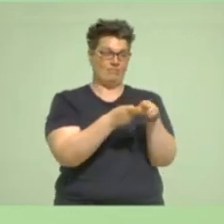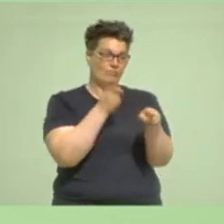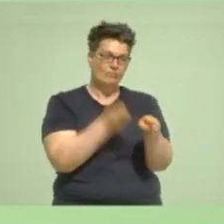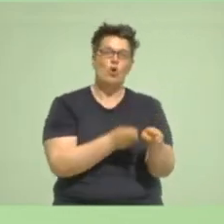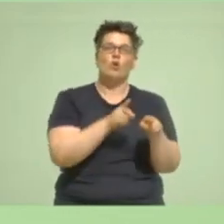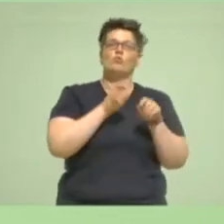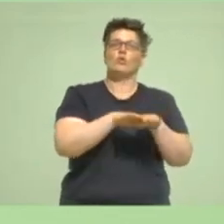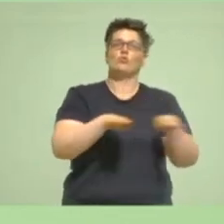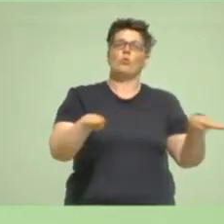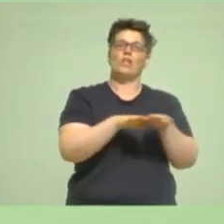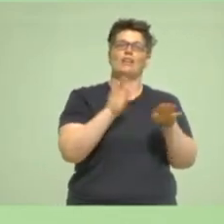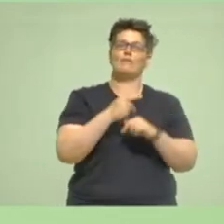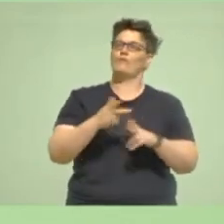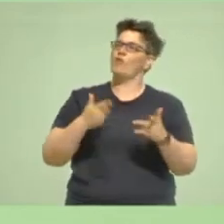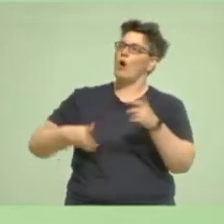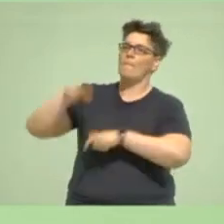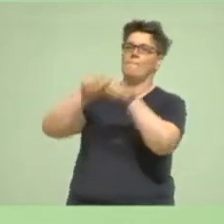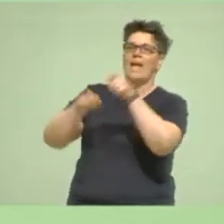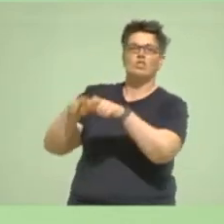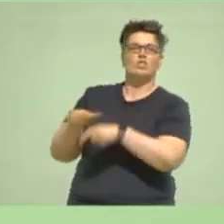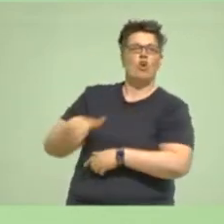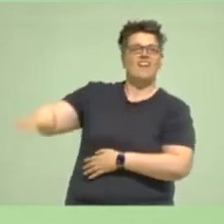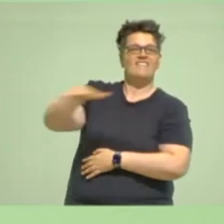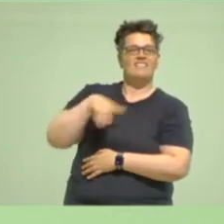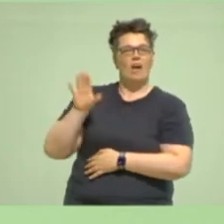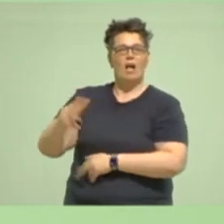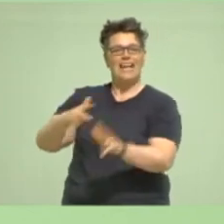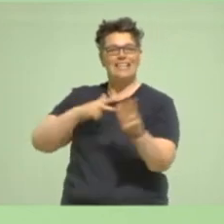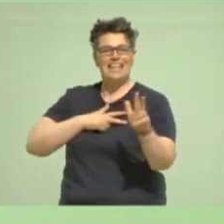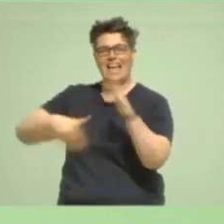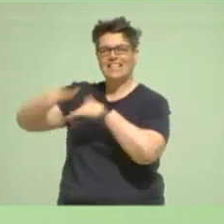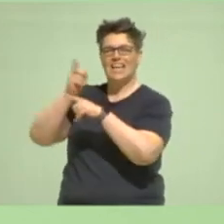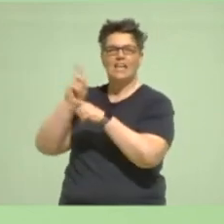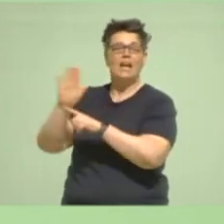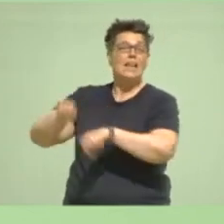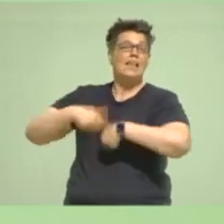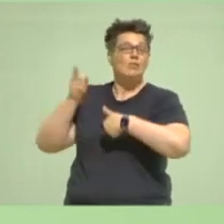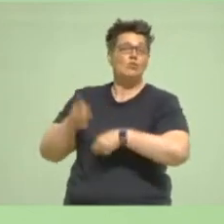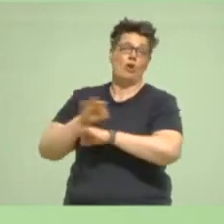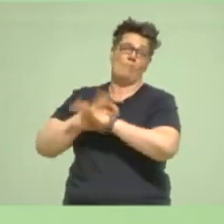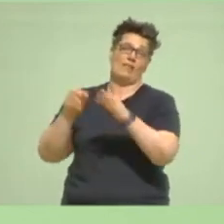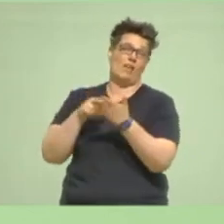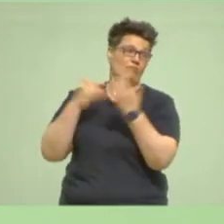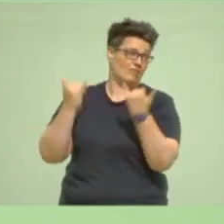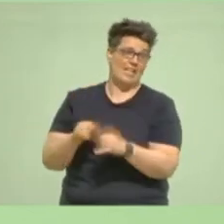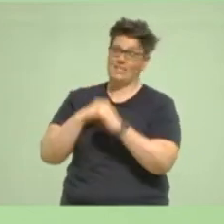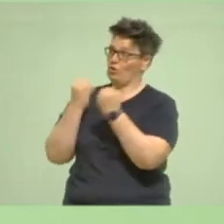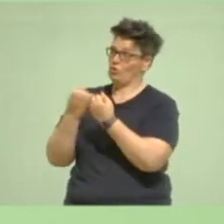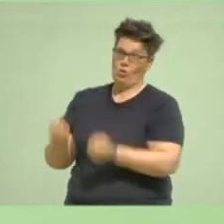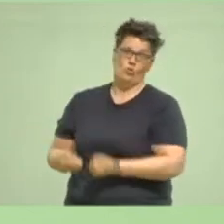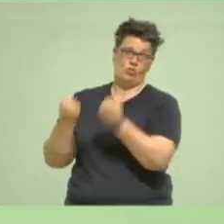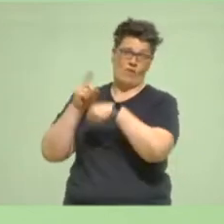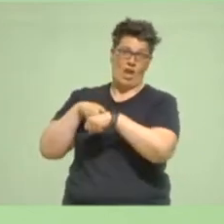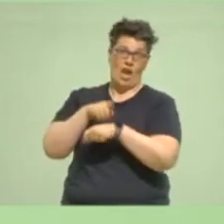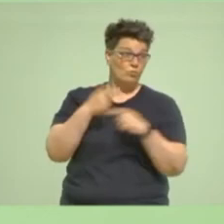ist, die Realität der Menschen in Nordrhein-Westfalen zu verbessern in diesen schwierigen Situationen. Das hat